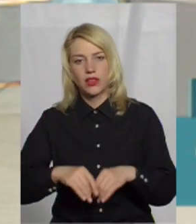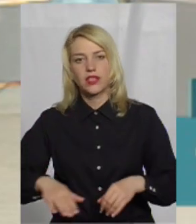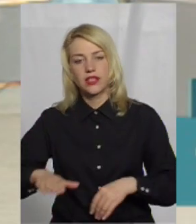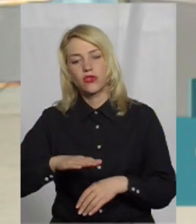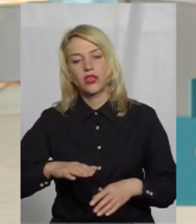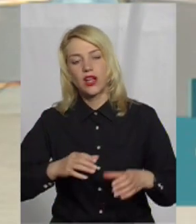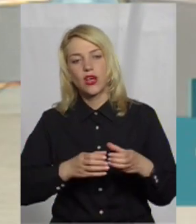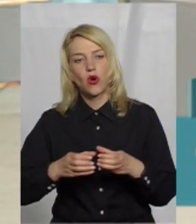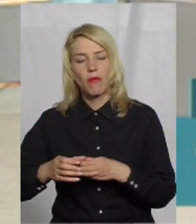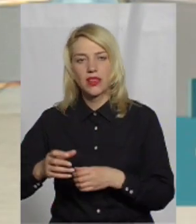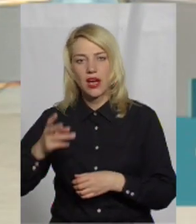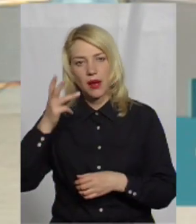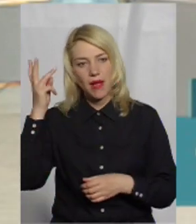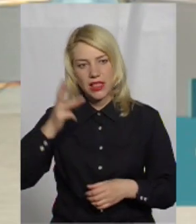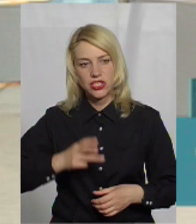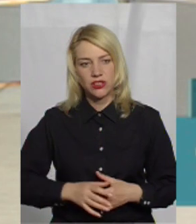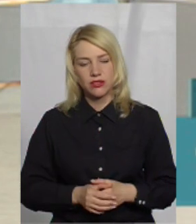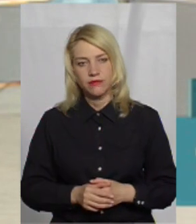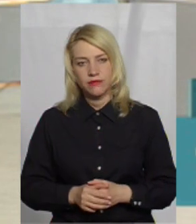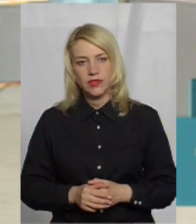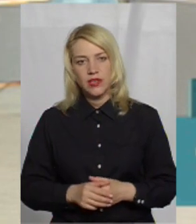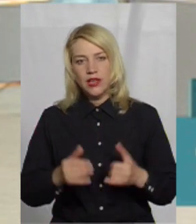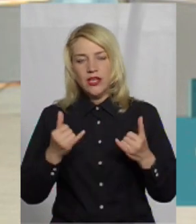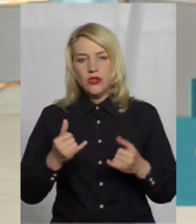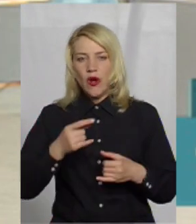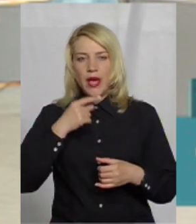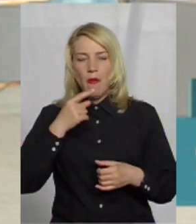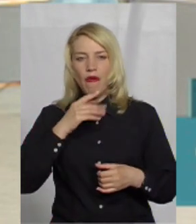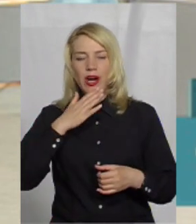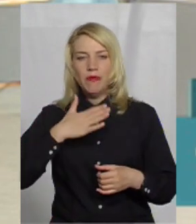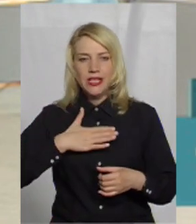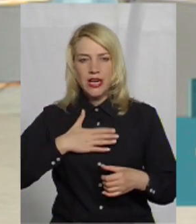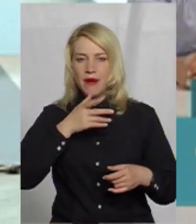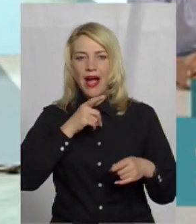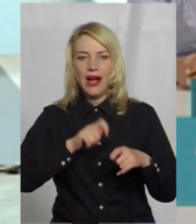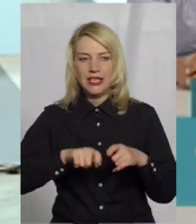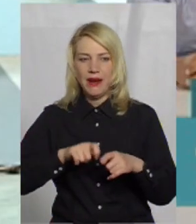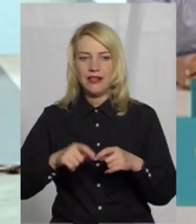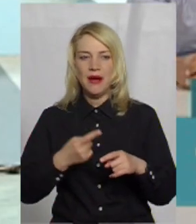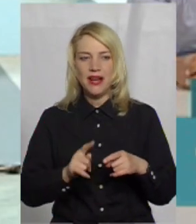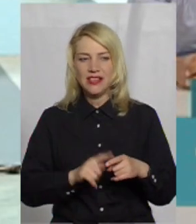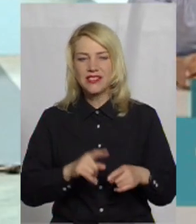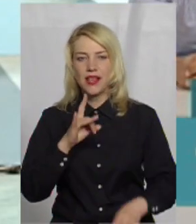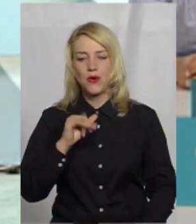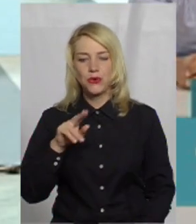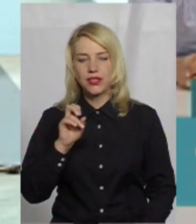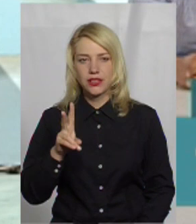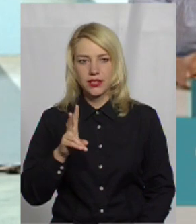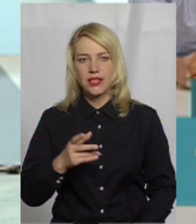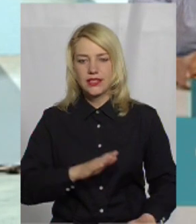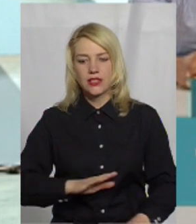територіальних громадах Хмельниччини, сьогодні поговоримо з нашими експертами. Це Олег Рудик,